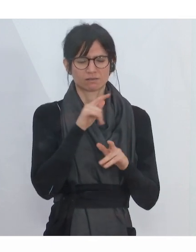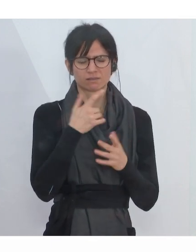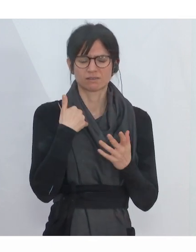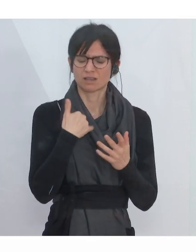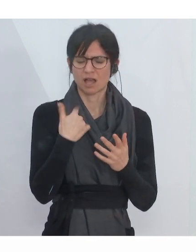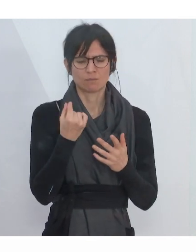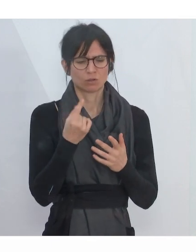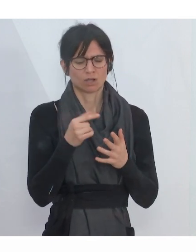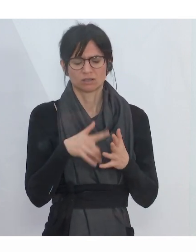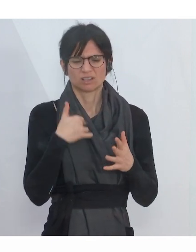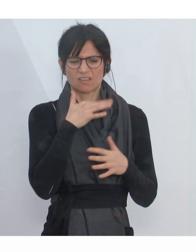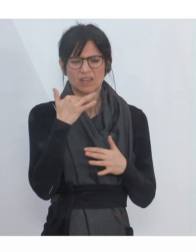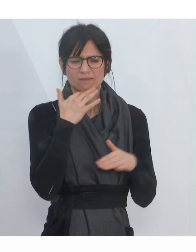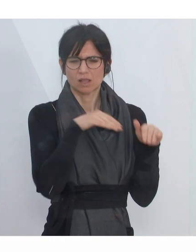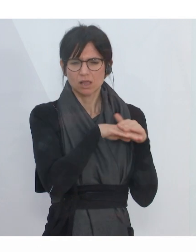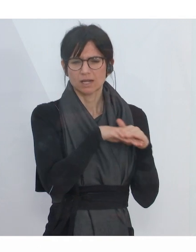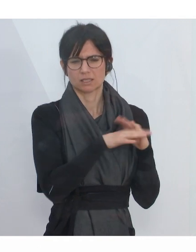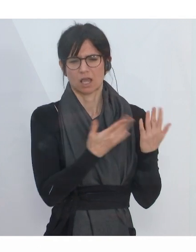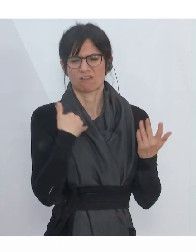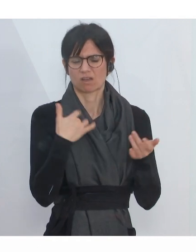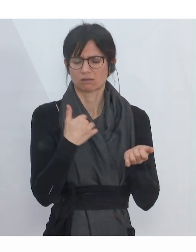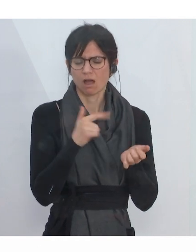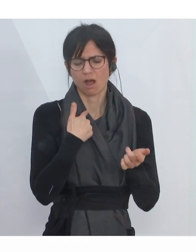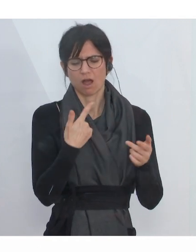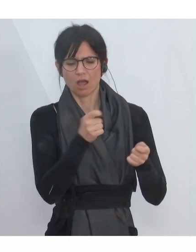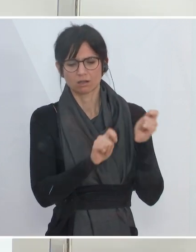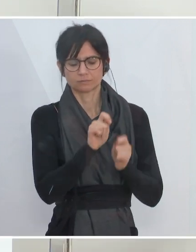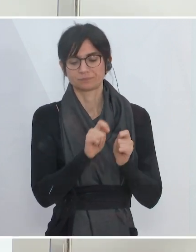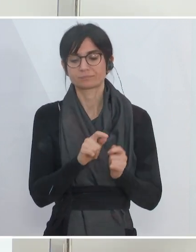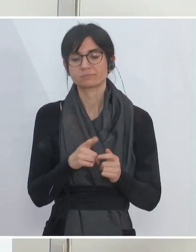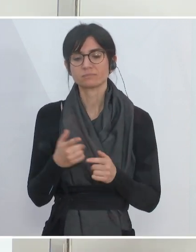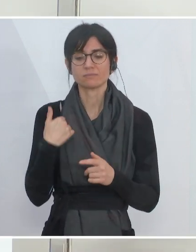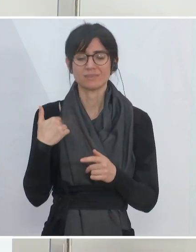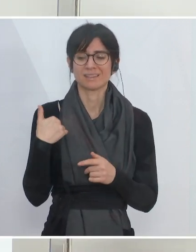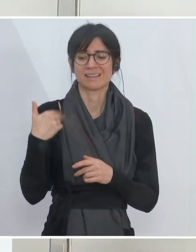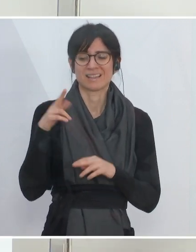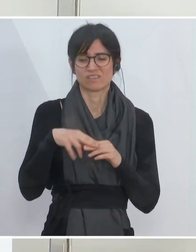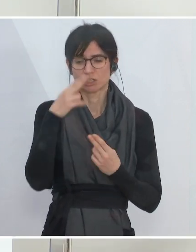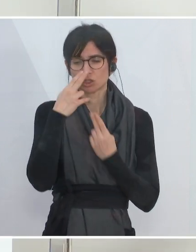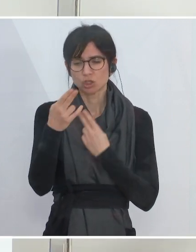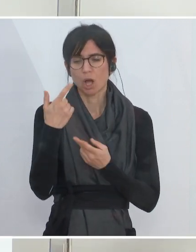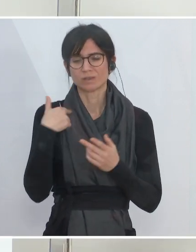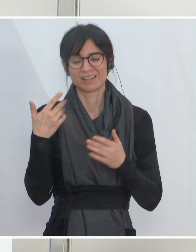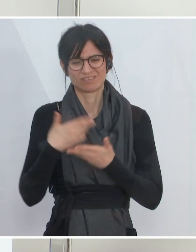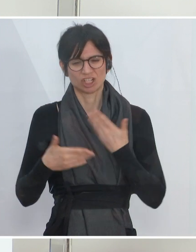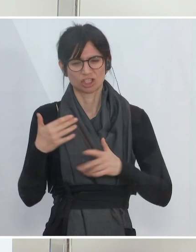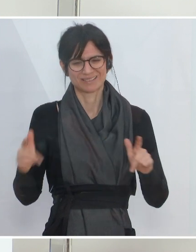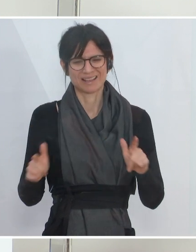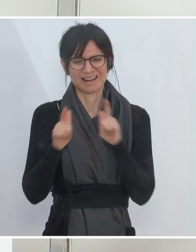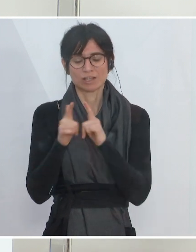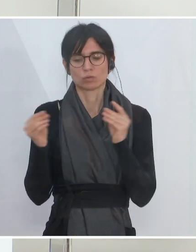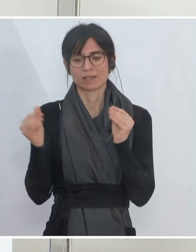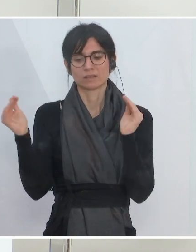relativ dazu die Wirtschaftsleistung dieses Jahr ein wenig gesunken im Vergleich zur Vorwoche. Wir gehen aber davon aus, dass es aufgrund